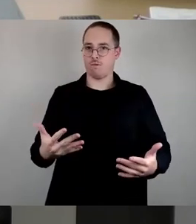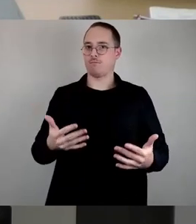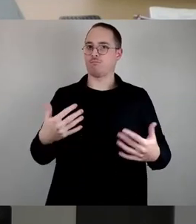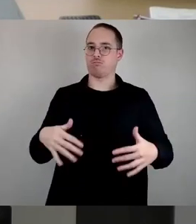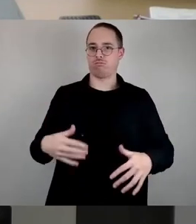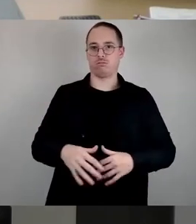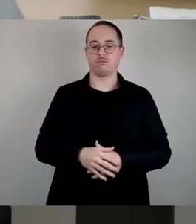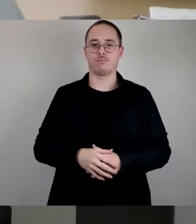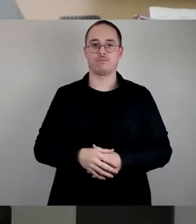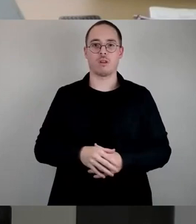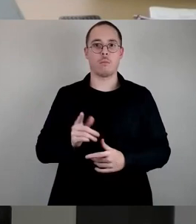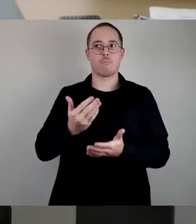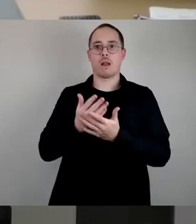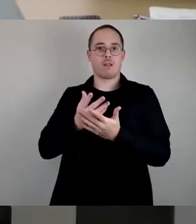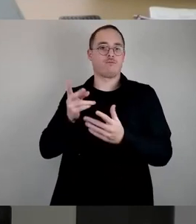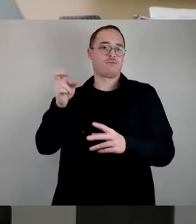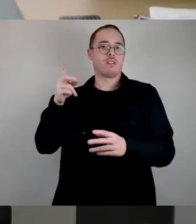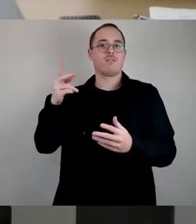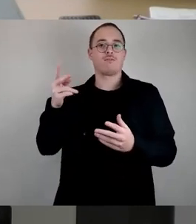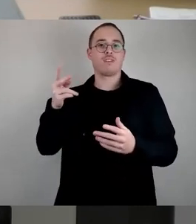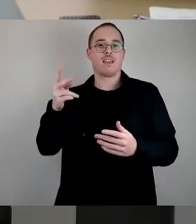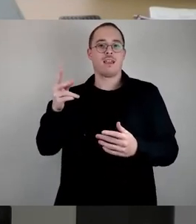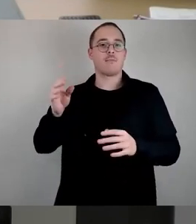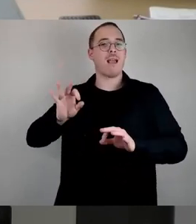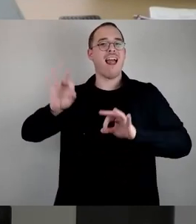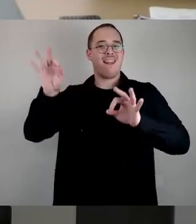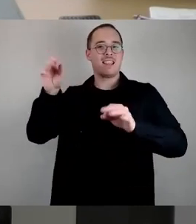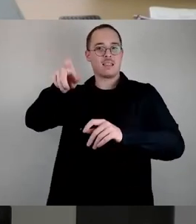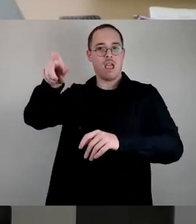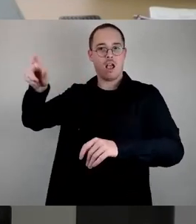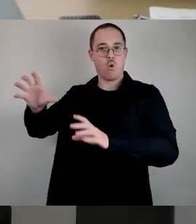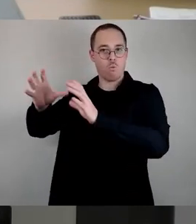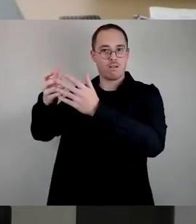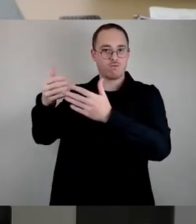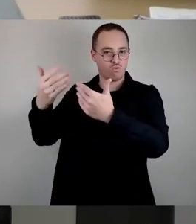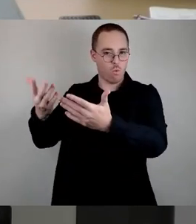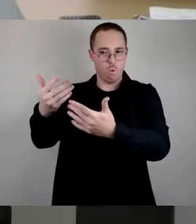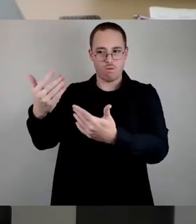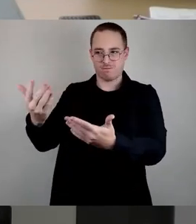Wie anders könnte man sich sonst jüngste Auswüchse wie an der Freien Universität Berlin erklären?